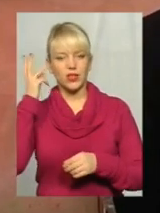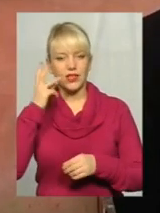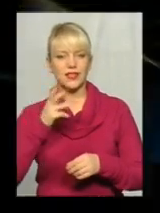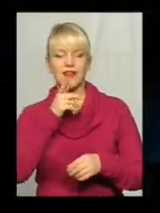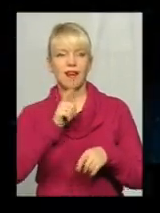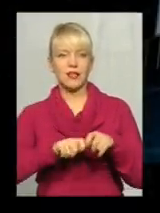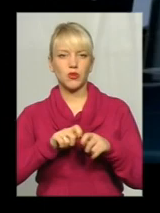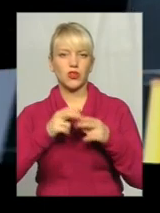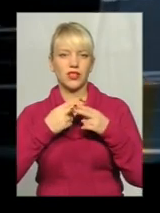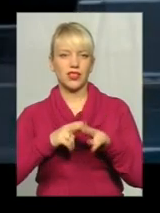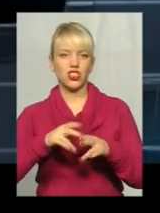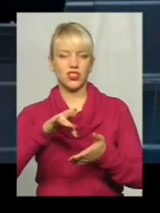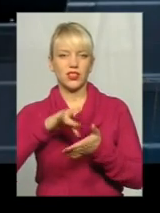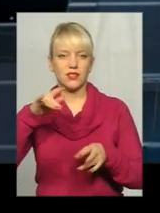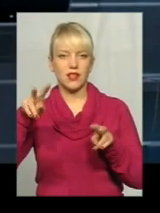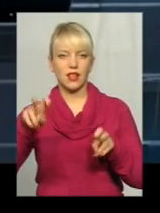центр».